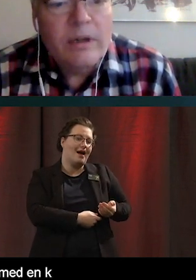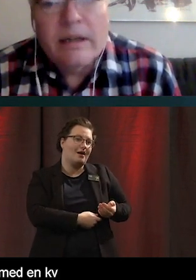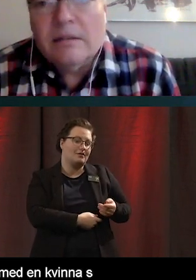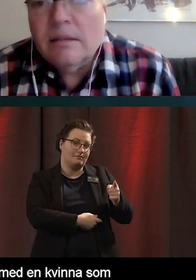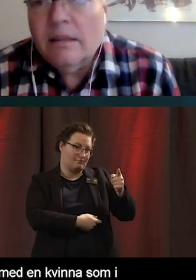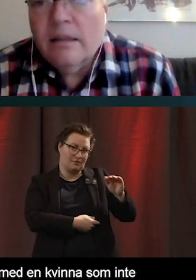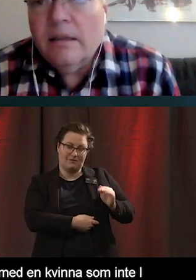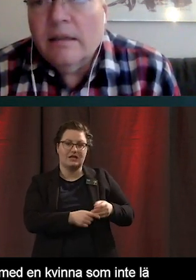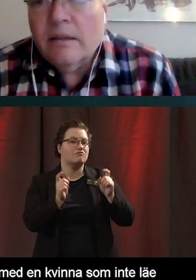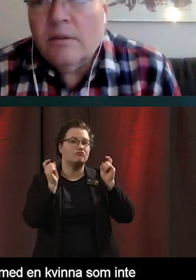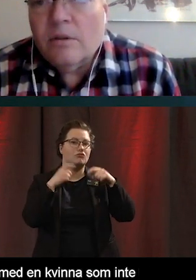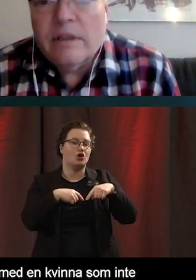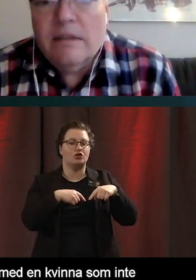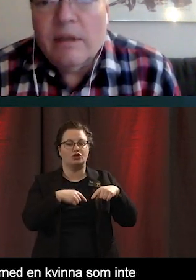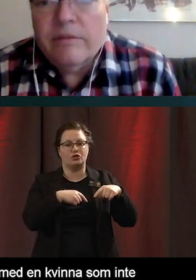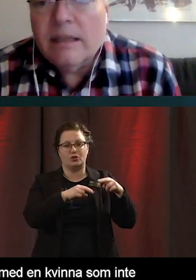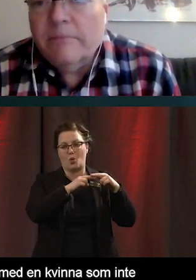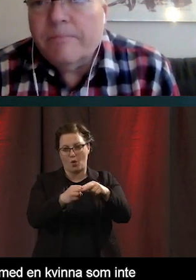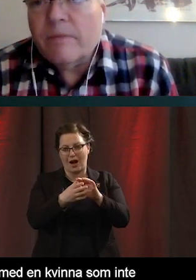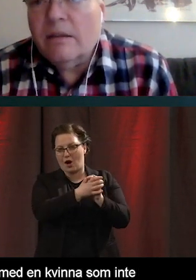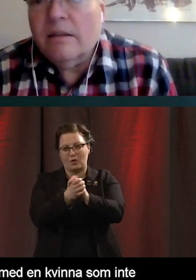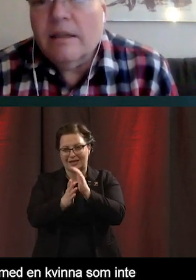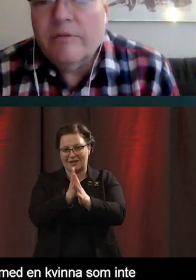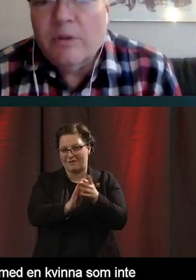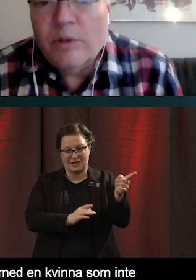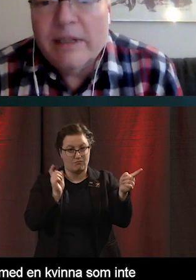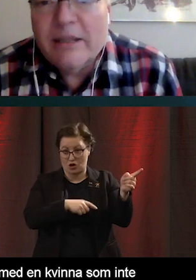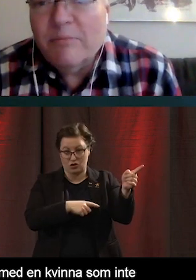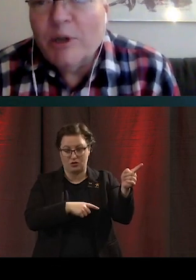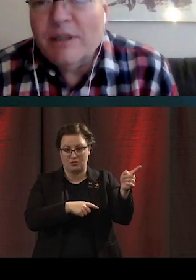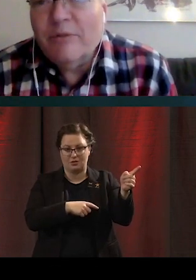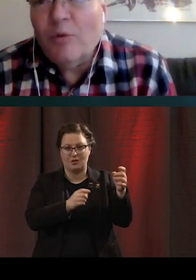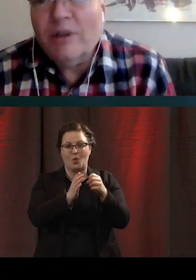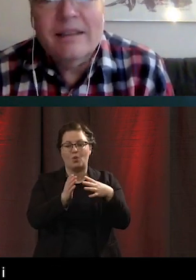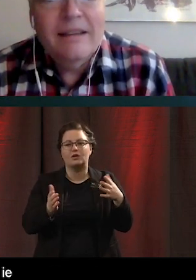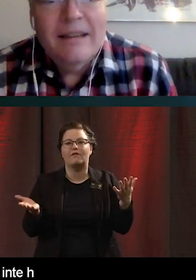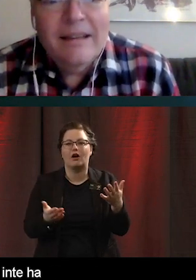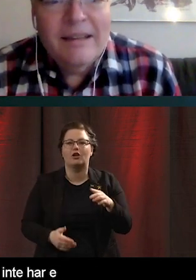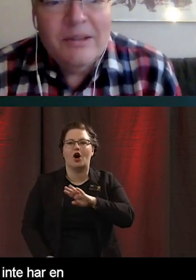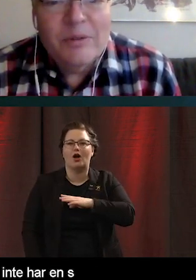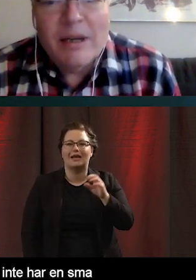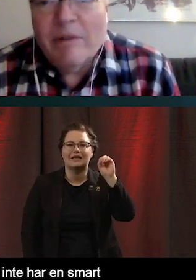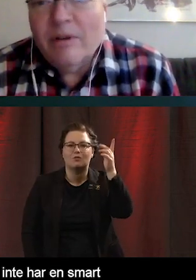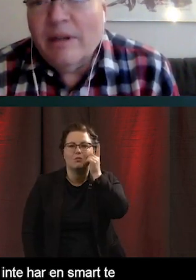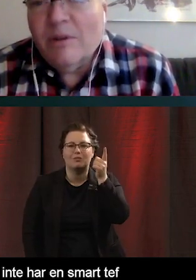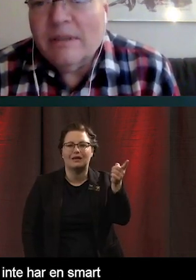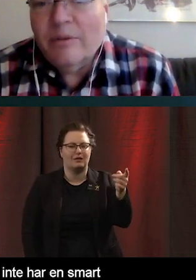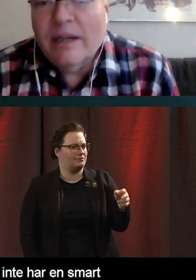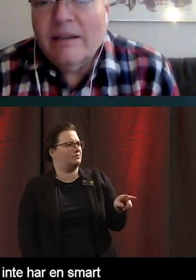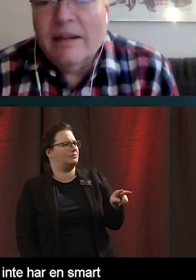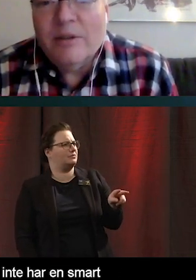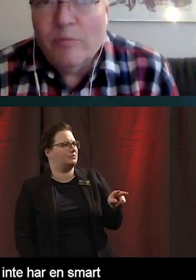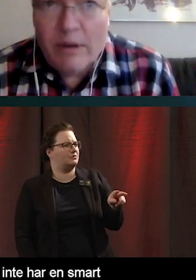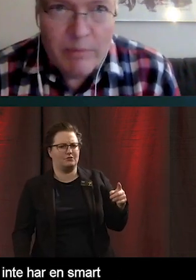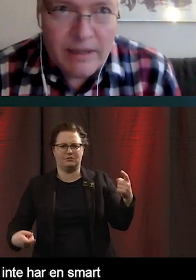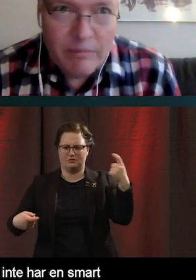kan åka kollektivtrafik. Därför att hon har ingen smart telefon. Och då kan man väl undra hur